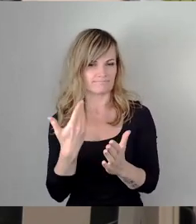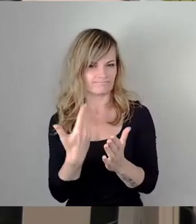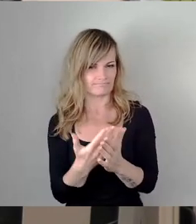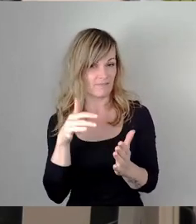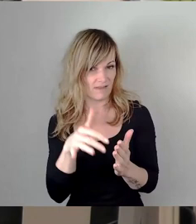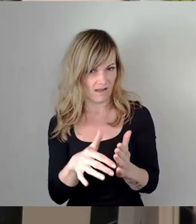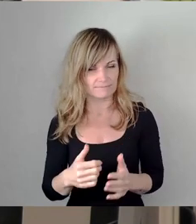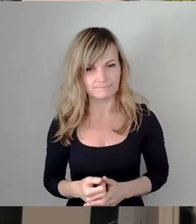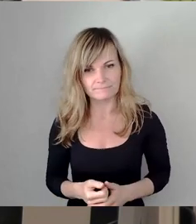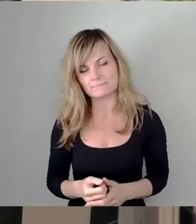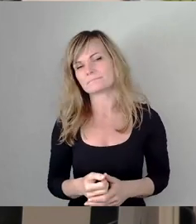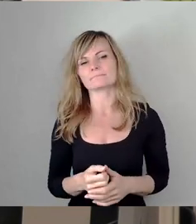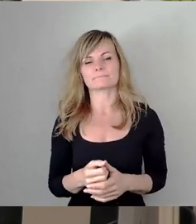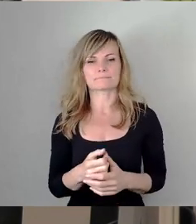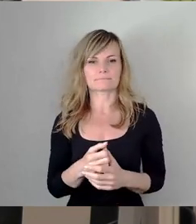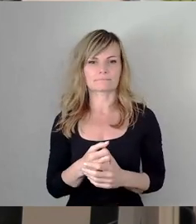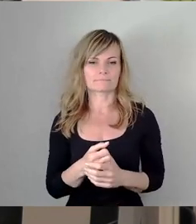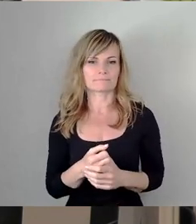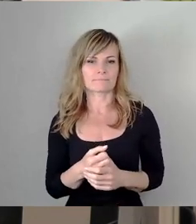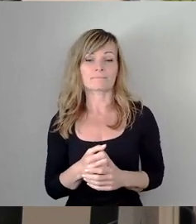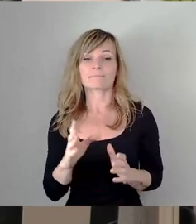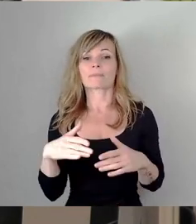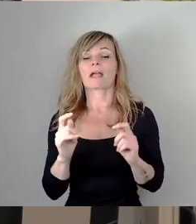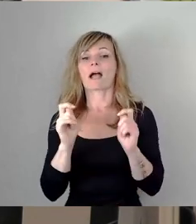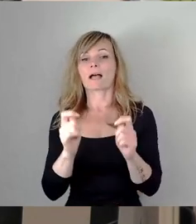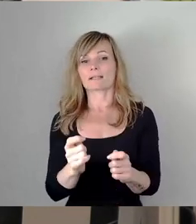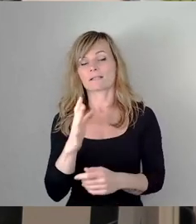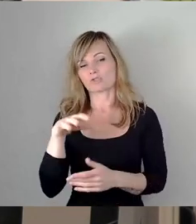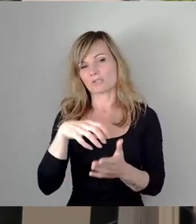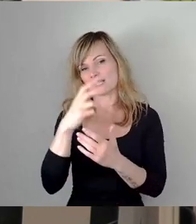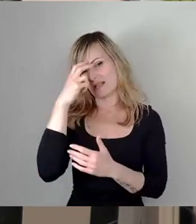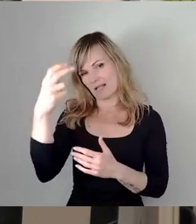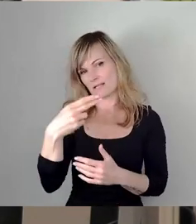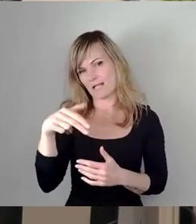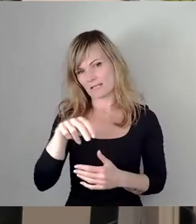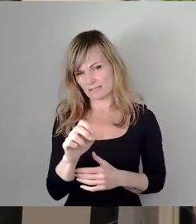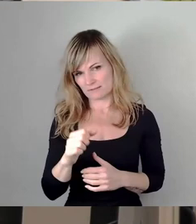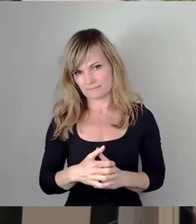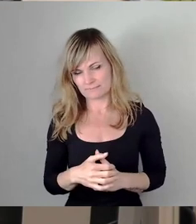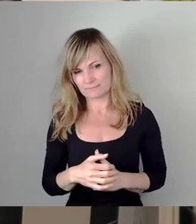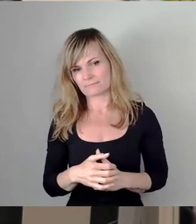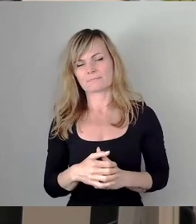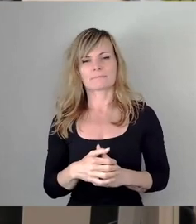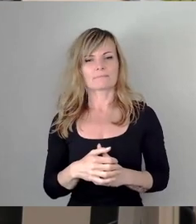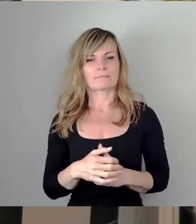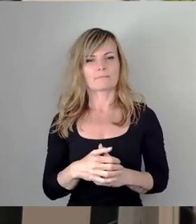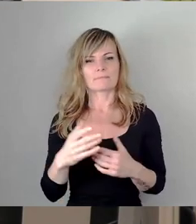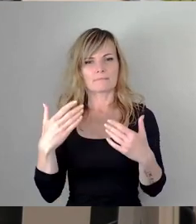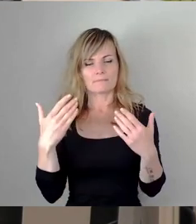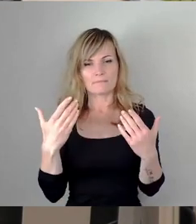Ihren Antrag ist, Herr Stadtrat Hans, hat außerhalb der Zeiten dieser Wahlwerbesatzung stattgefunden.